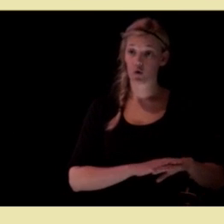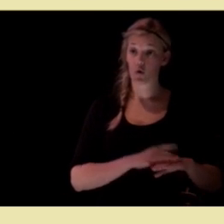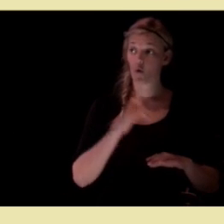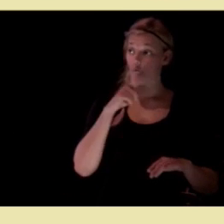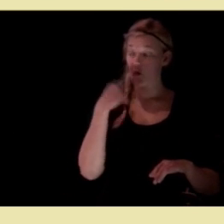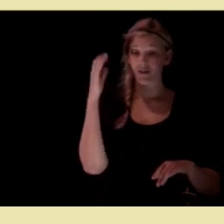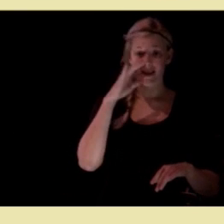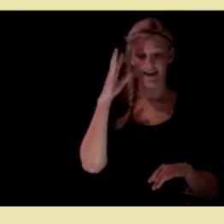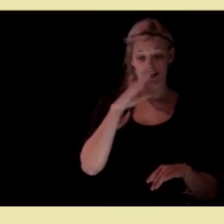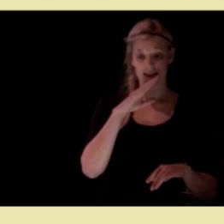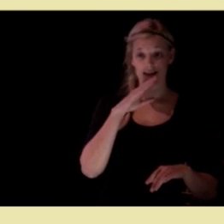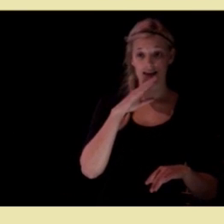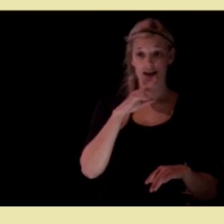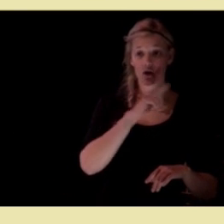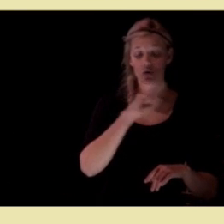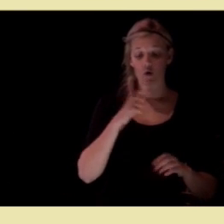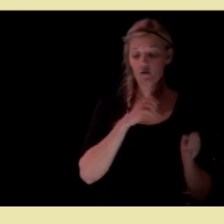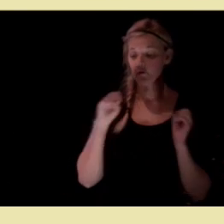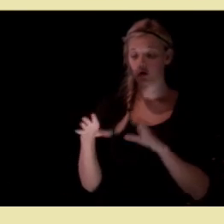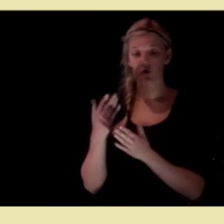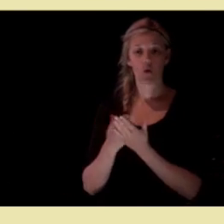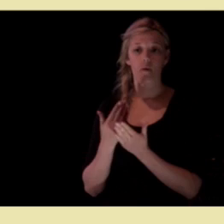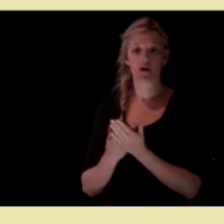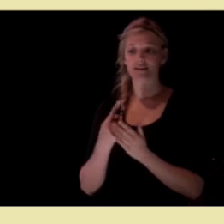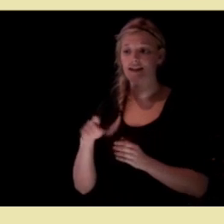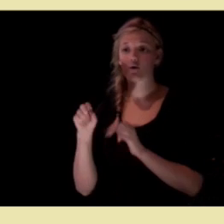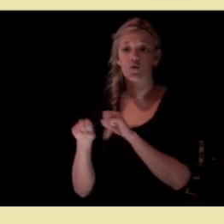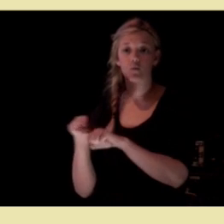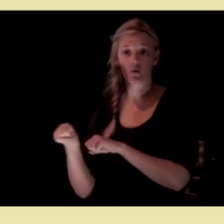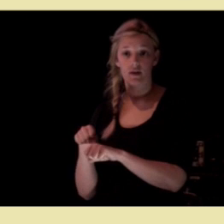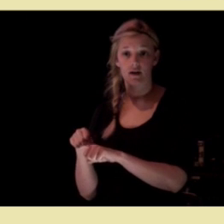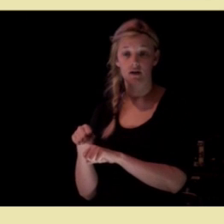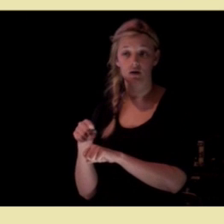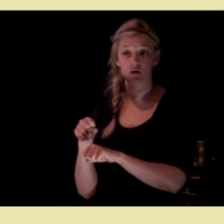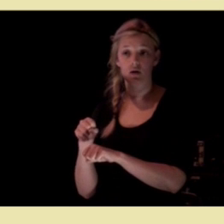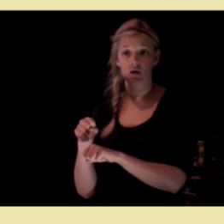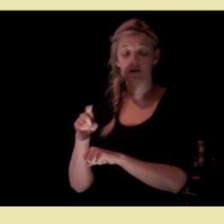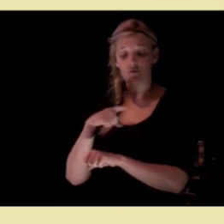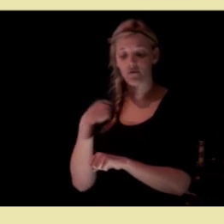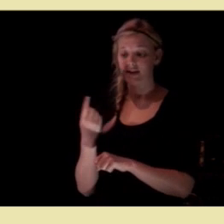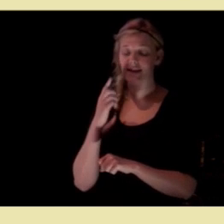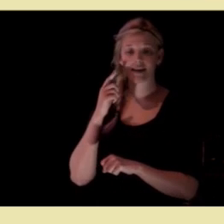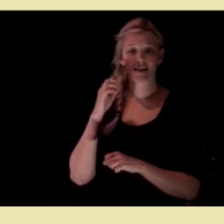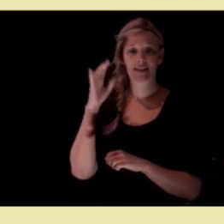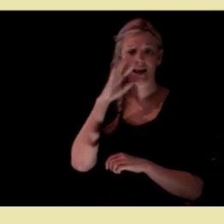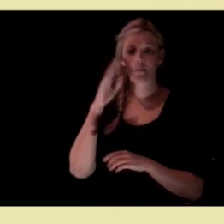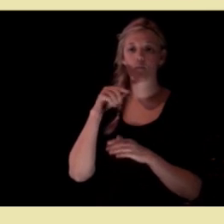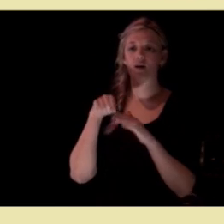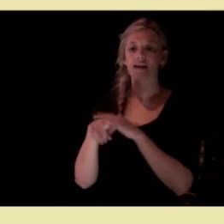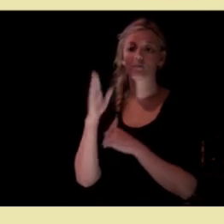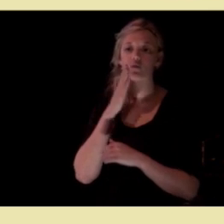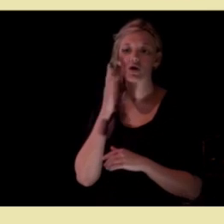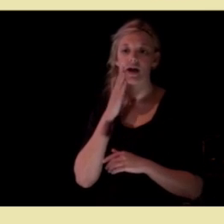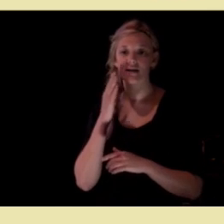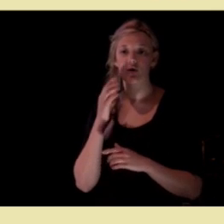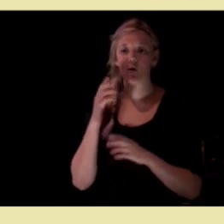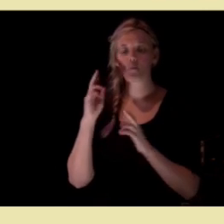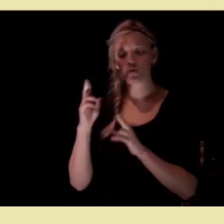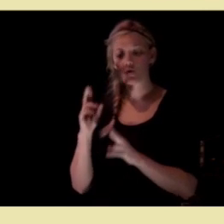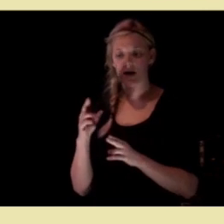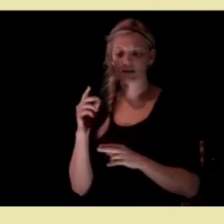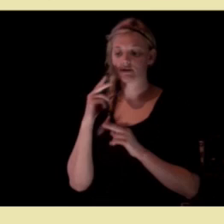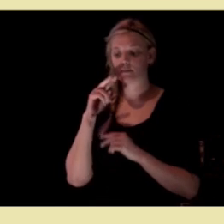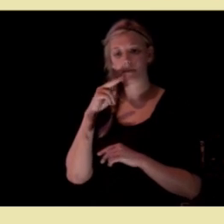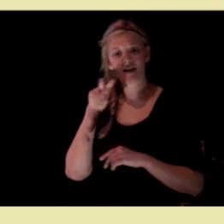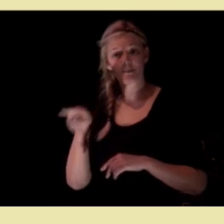tenkningen vår når vi flytter oppgaver til kommunene, at vi tar innbyggerens og brukerens perspektiv og ser